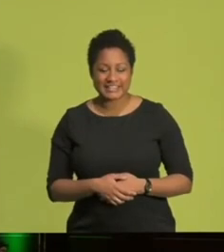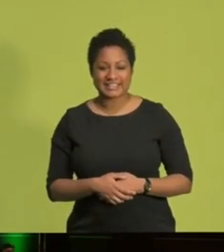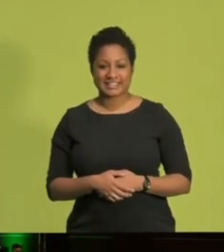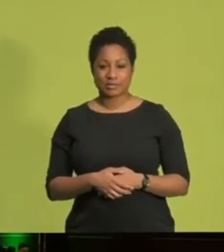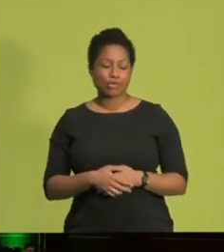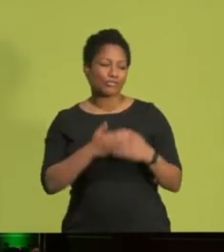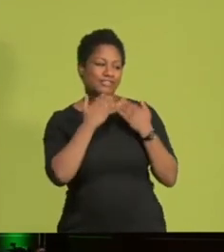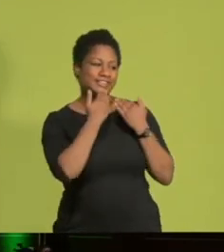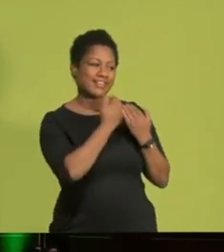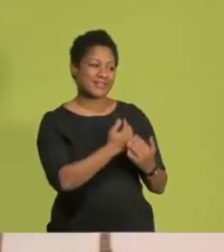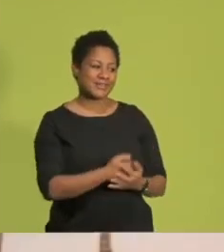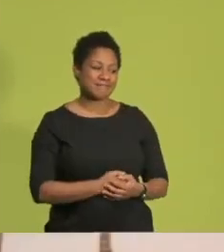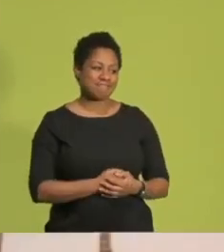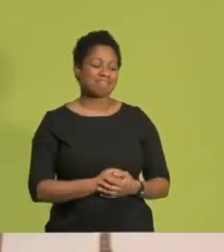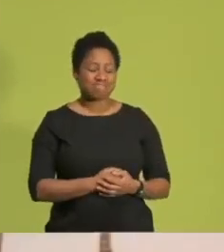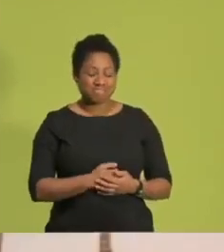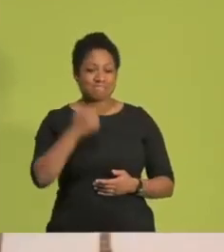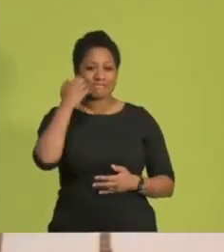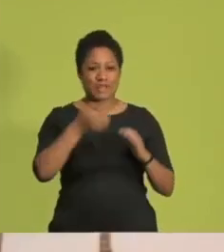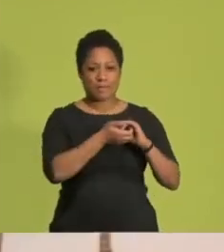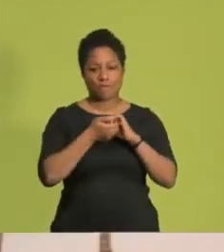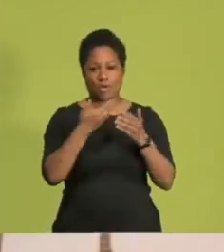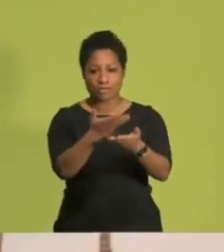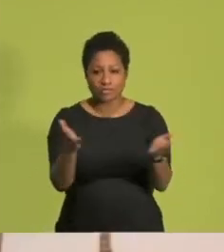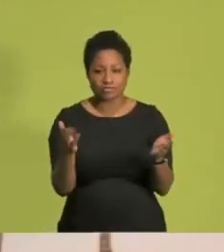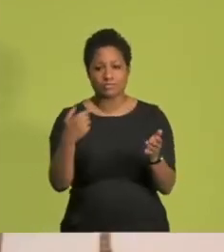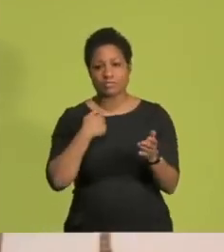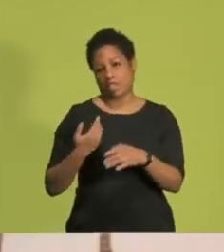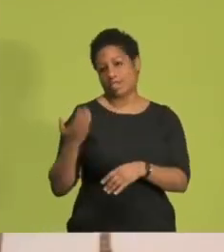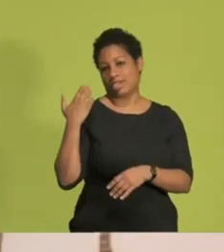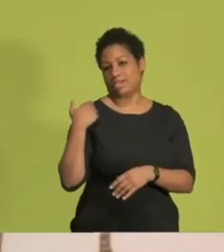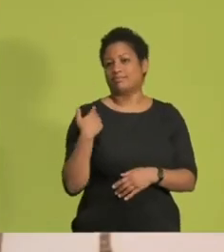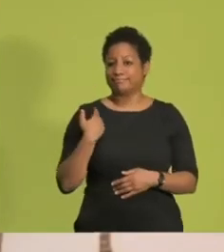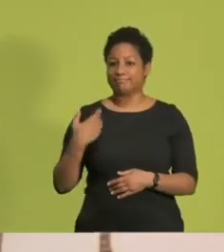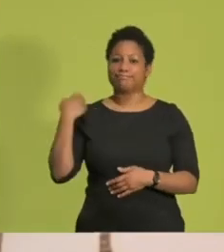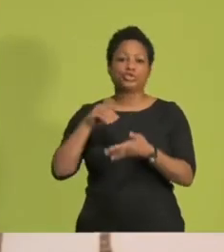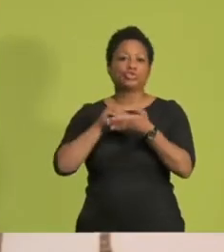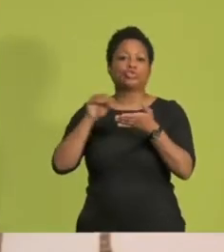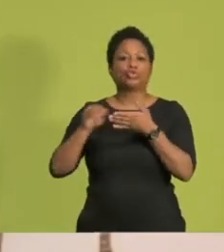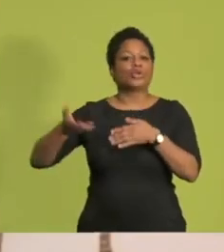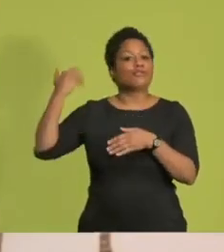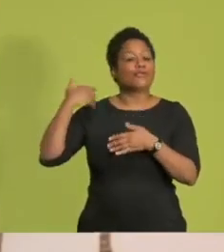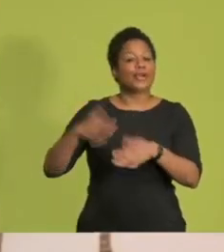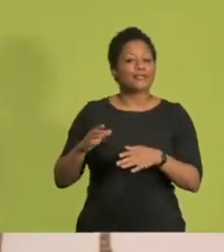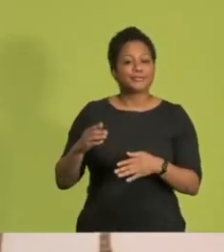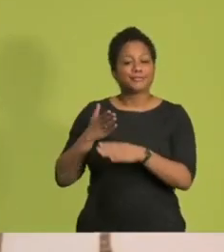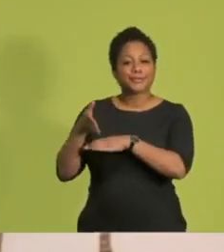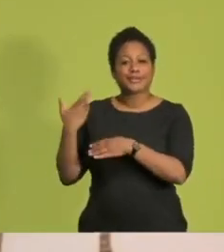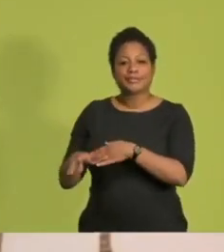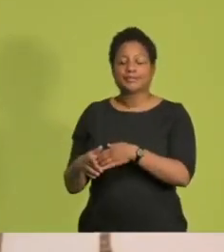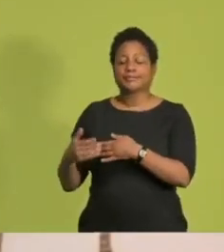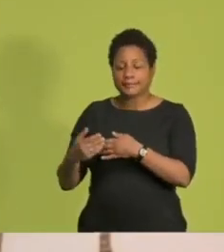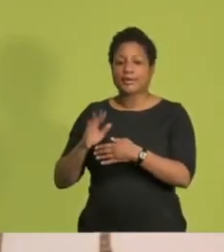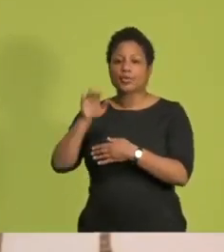Vielen Dank. Liebe FreundInnen, als ich letztens an meiner ehemaligen Schule zu Besuch war, sprachen wir über die Zeit nach der